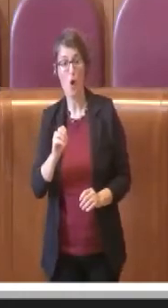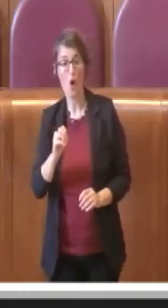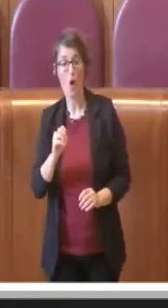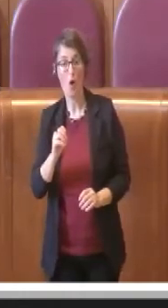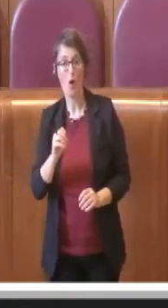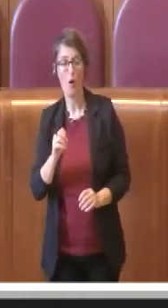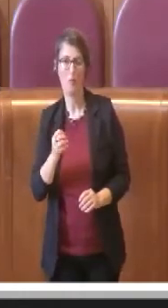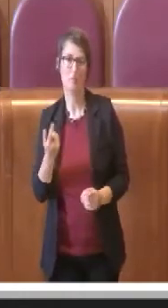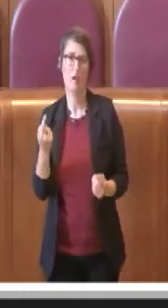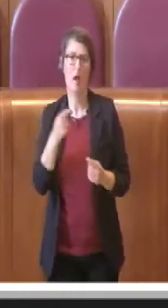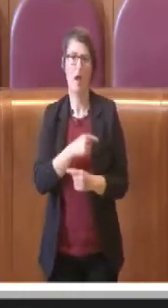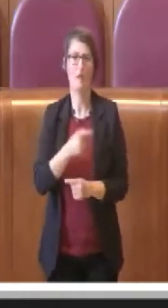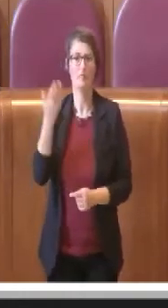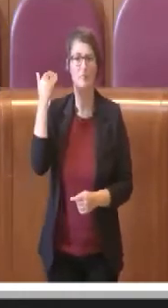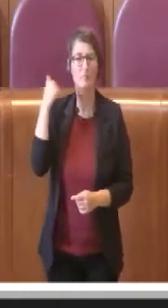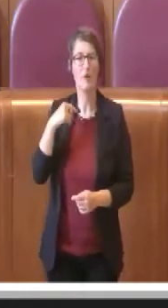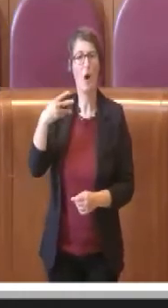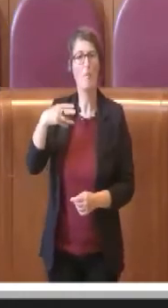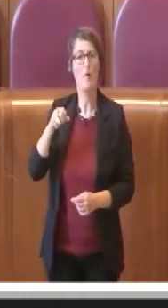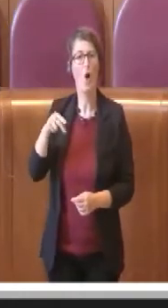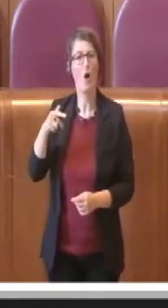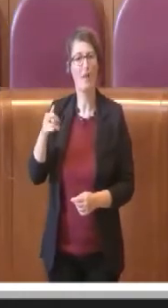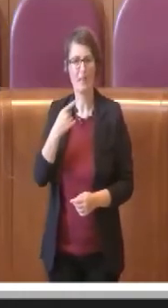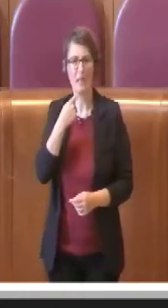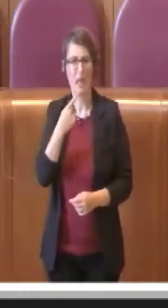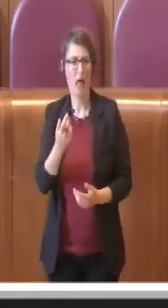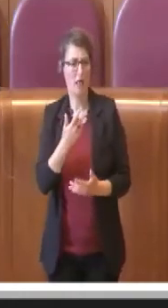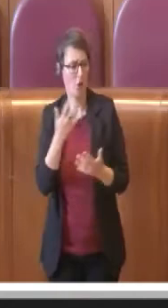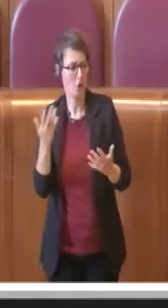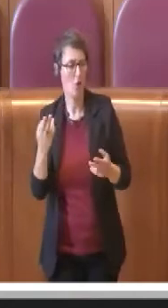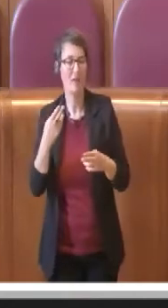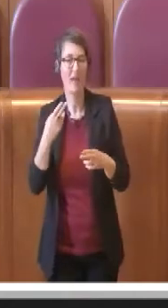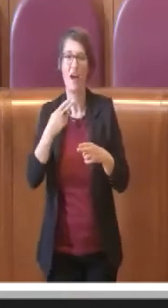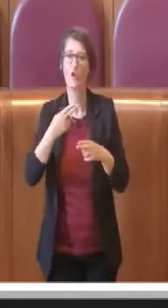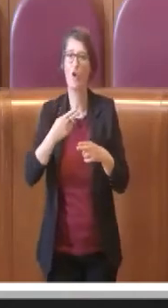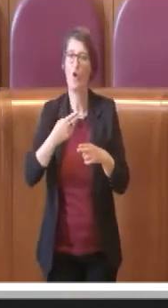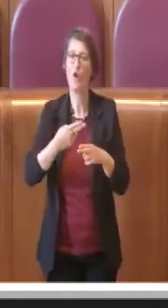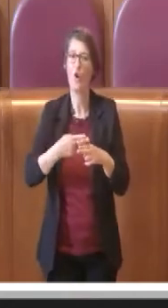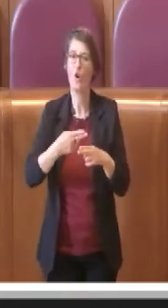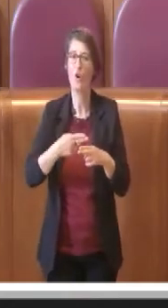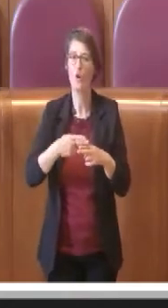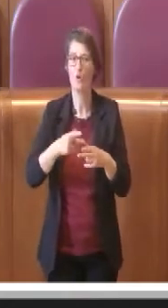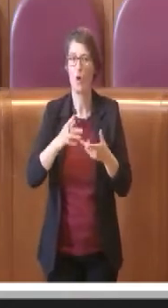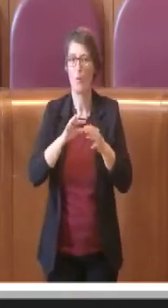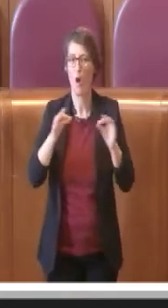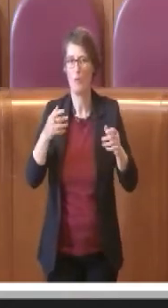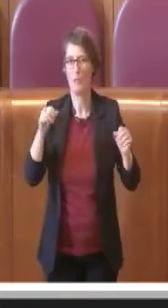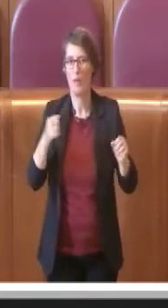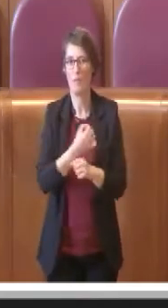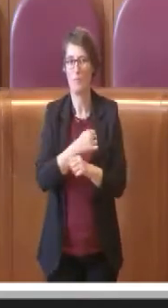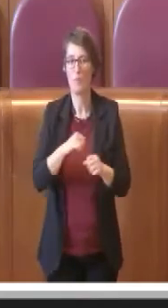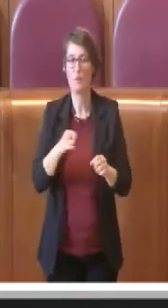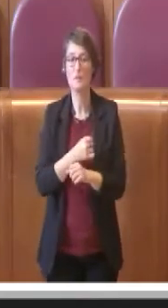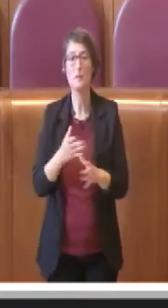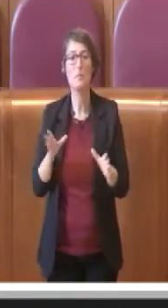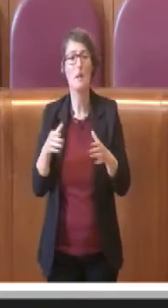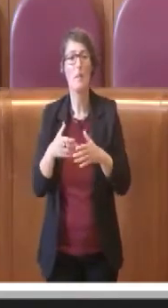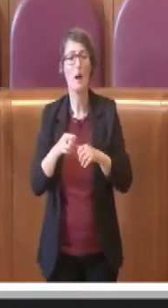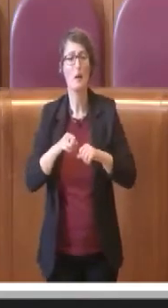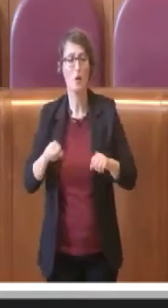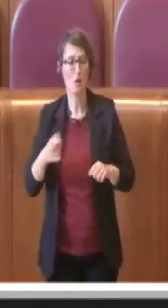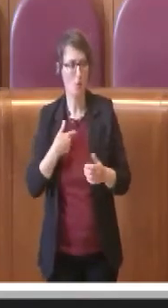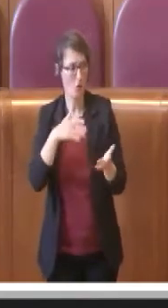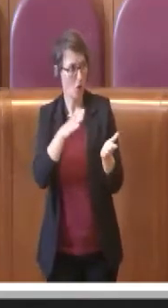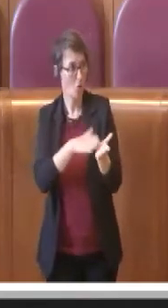che a Roma non si potevano fare le Olimpiadi, io osannava Mario Monti per la stessa dichiarazione che abbiamo fatto